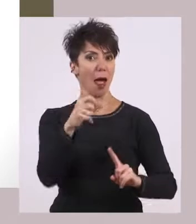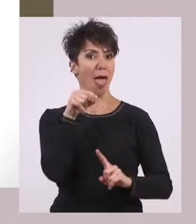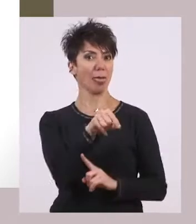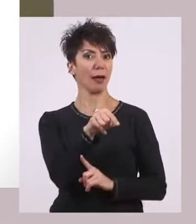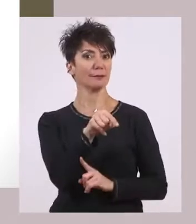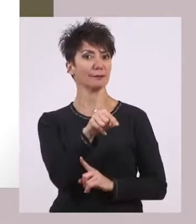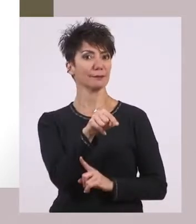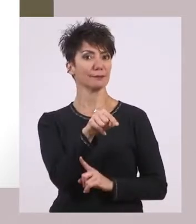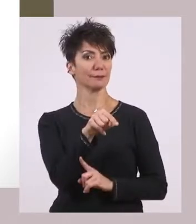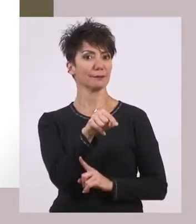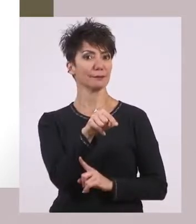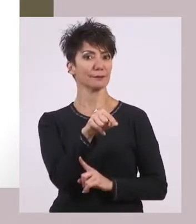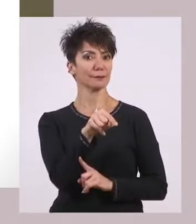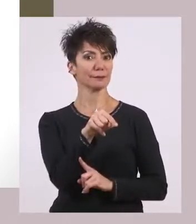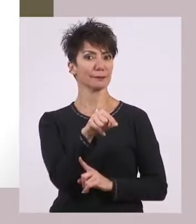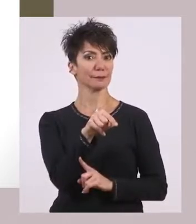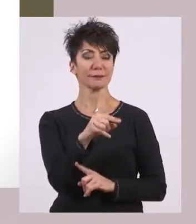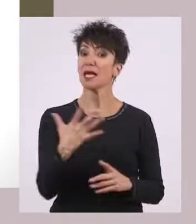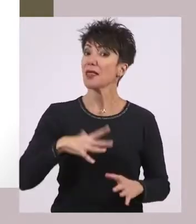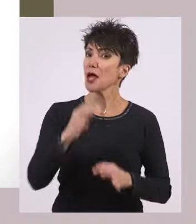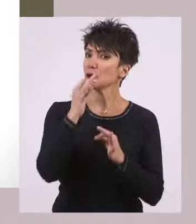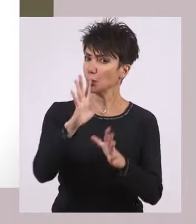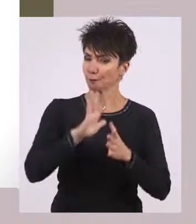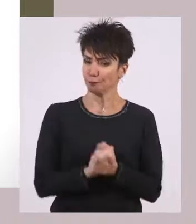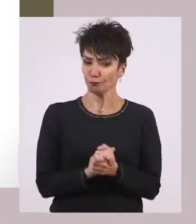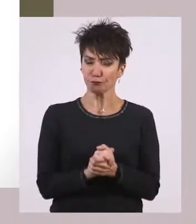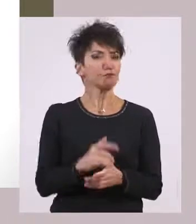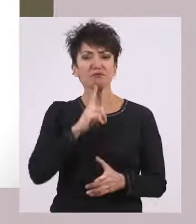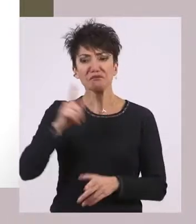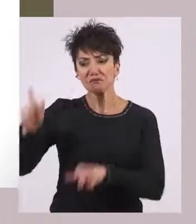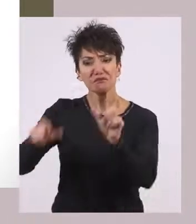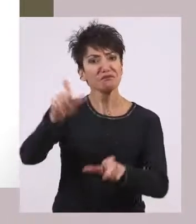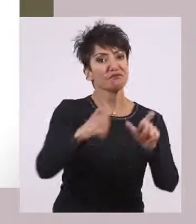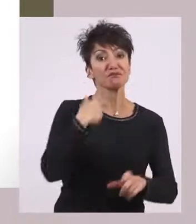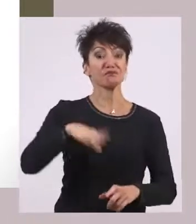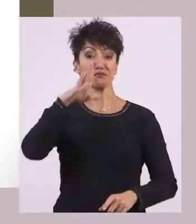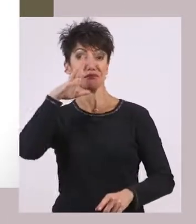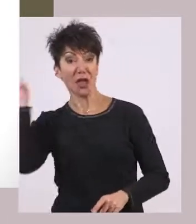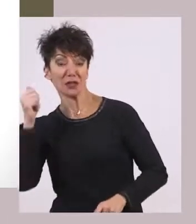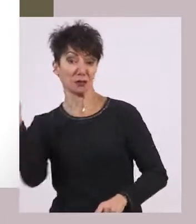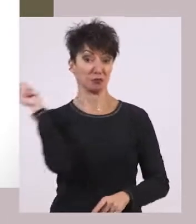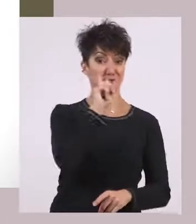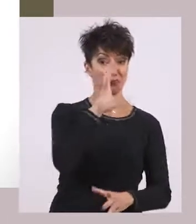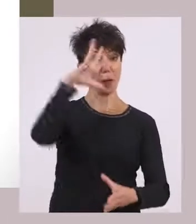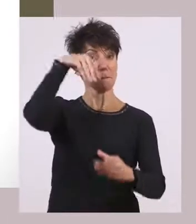Τώρα, τι κάνανε στην κοινωνία της Σπάρτης οι Σπαρτιάτες και οι Σπαρτιάτισες.